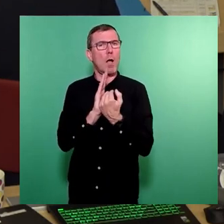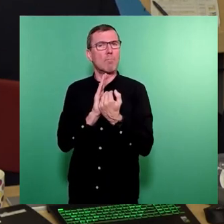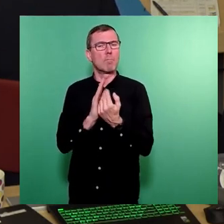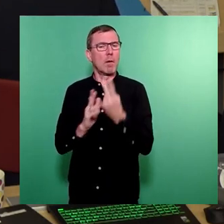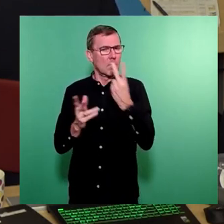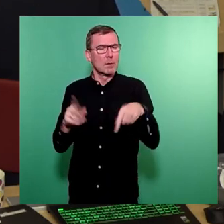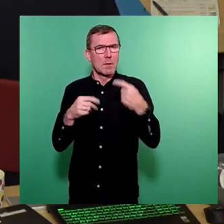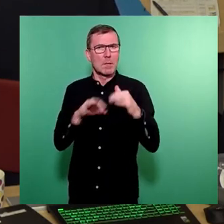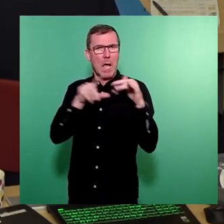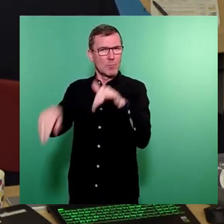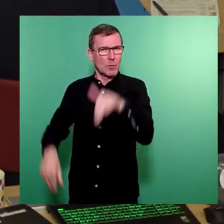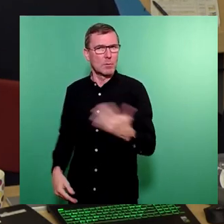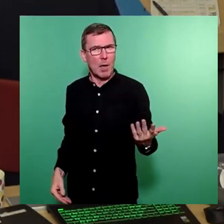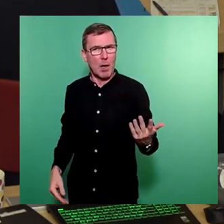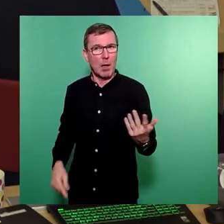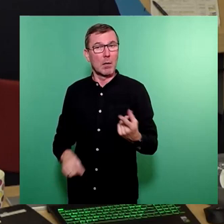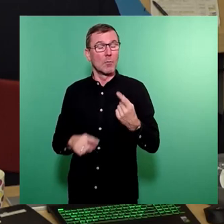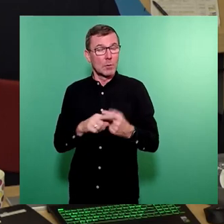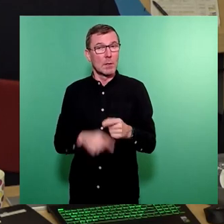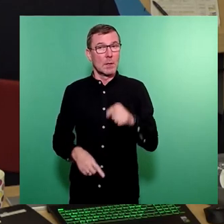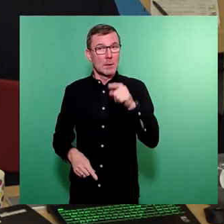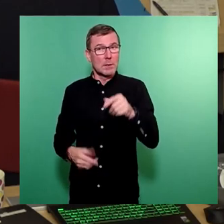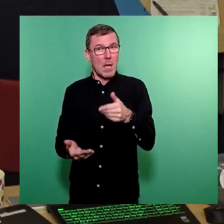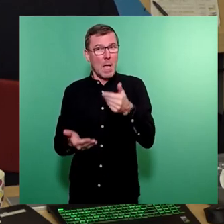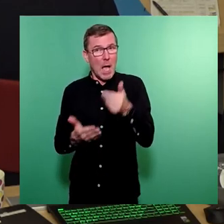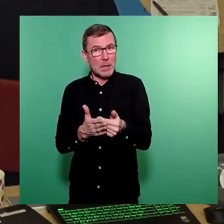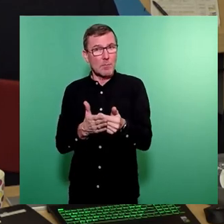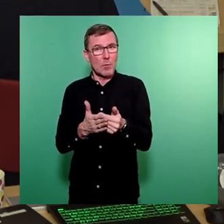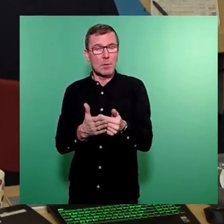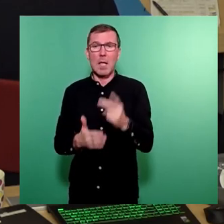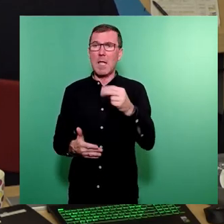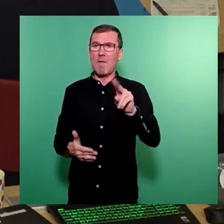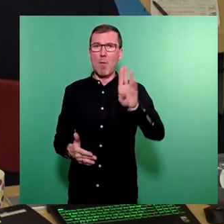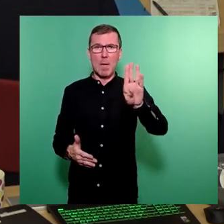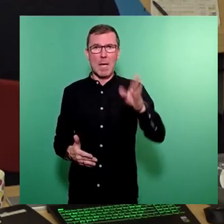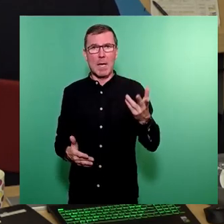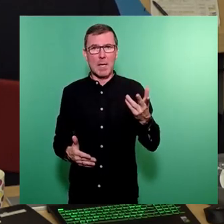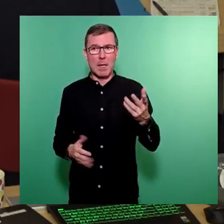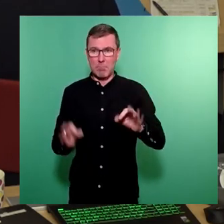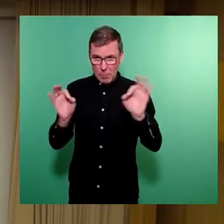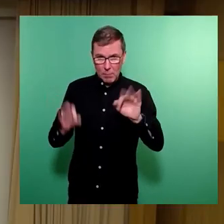Und ist das Angebot der DVB in Gefahr?